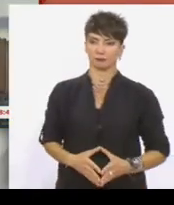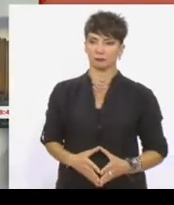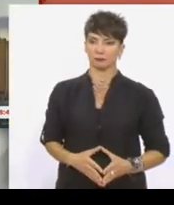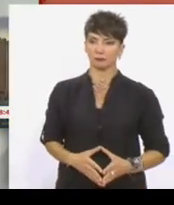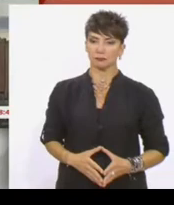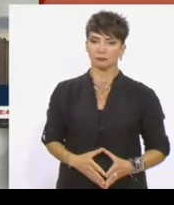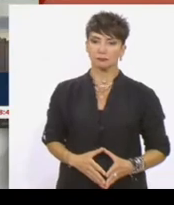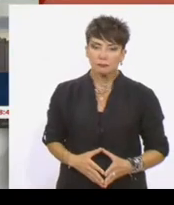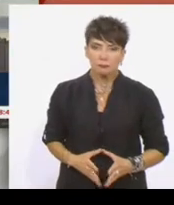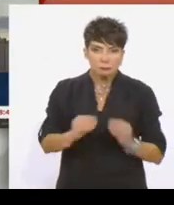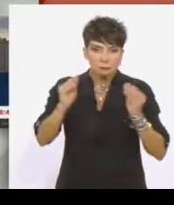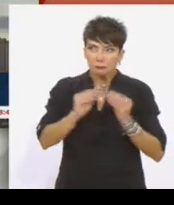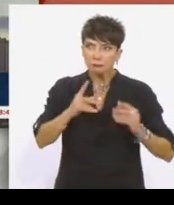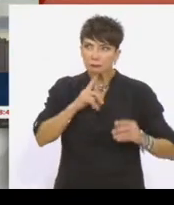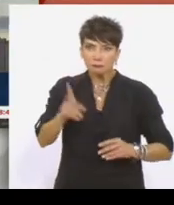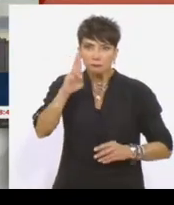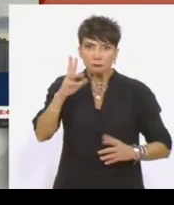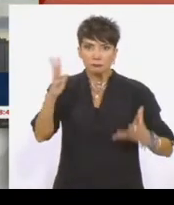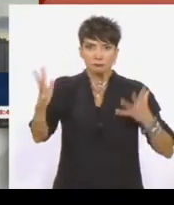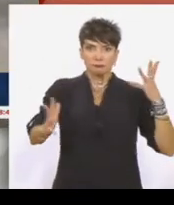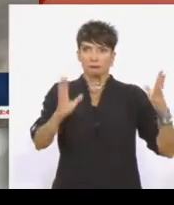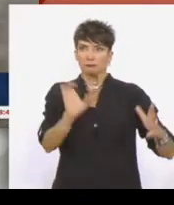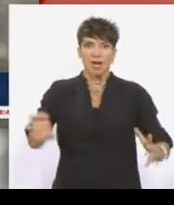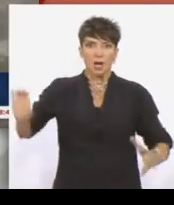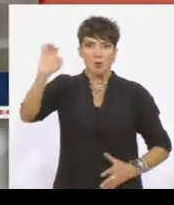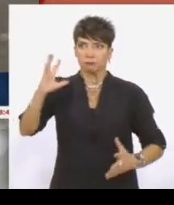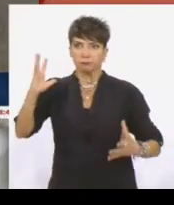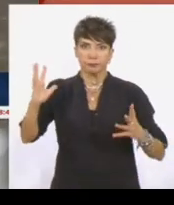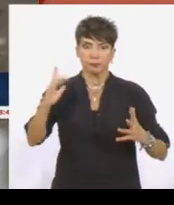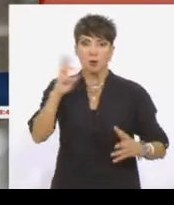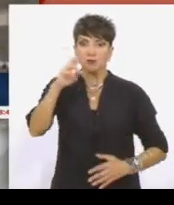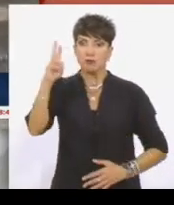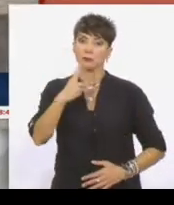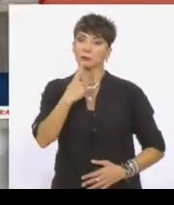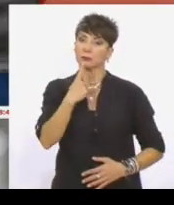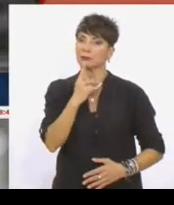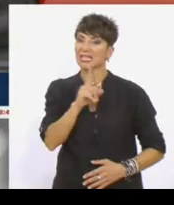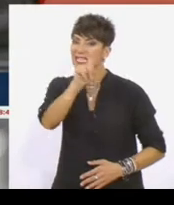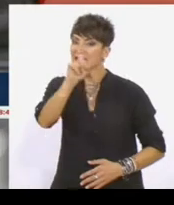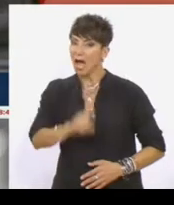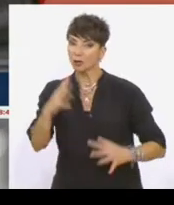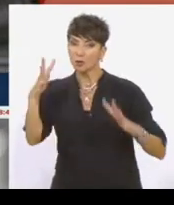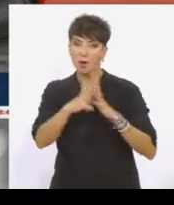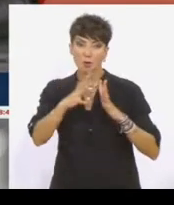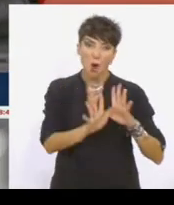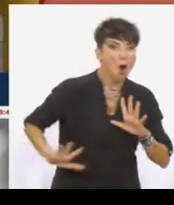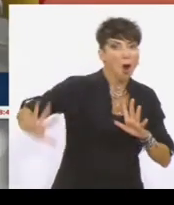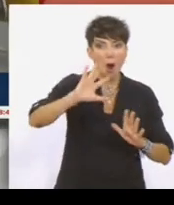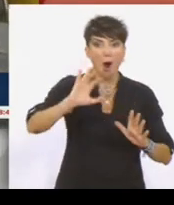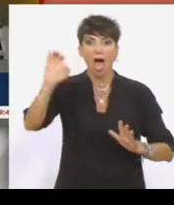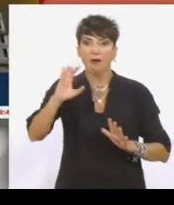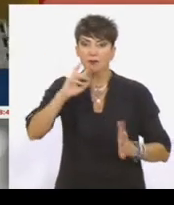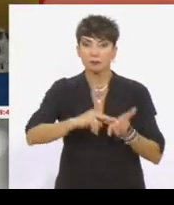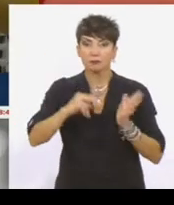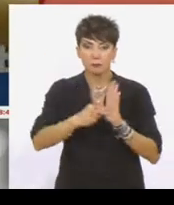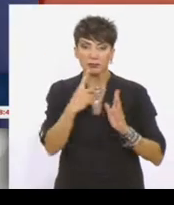Το διπλό χτύπημα της Μόσχας προκαλεί συναγερμό στην Ευρώπη με τη Ρωσία να απειλεί με επέκταση του πολέμου ενώ ταυτόχρονα να κινείται και